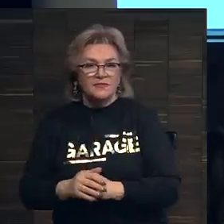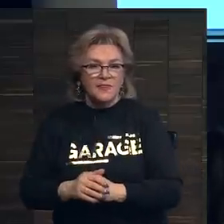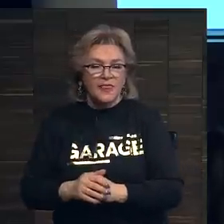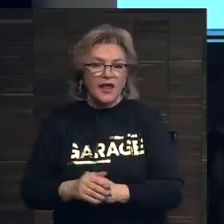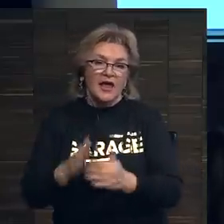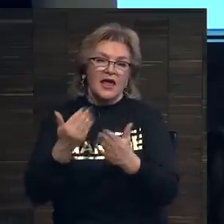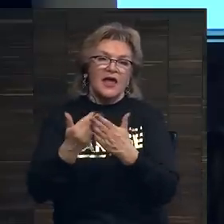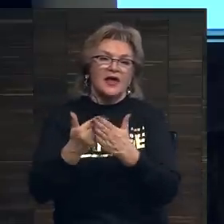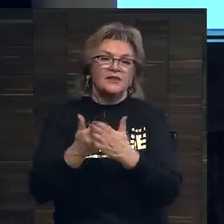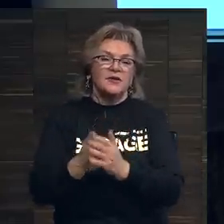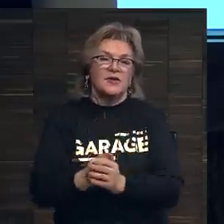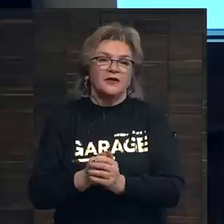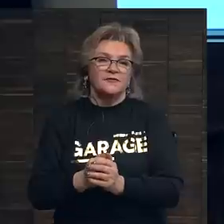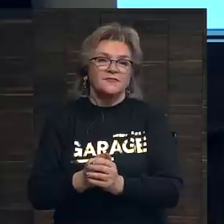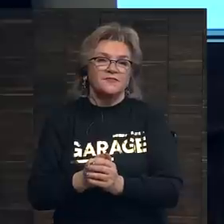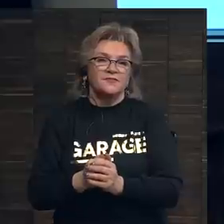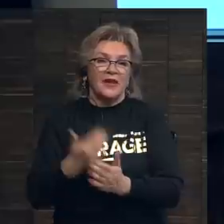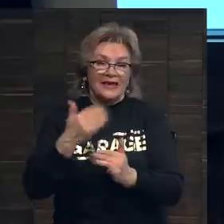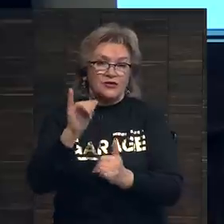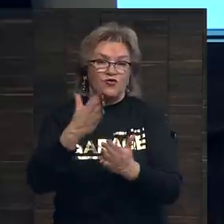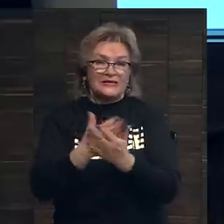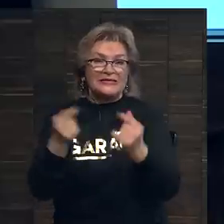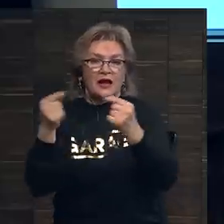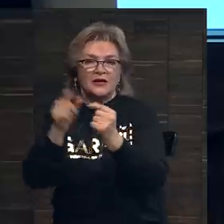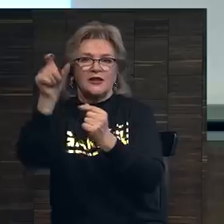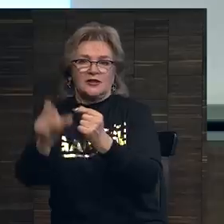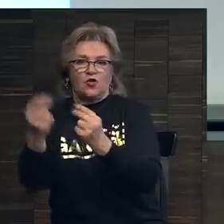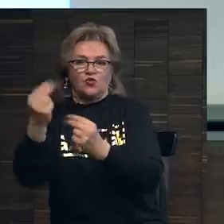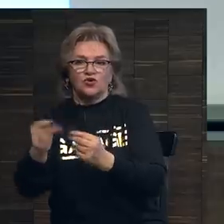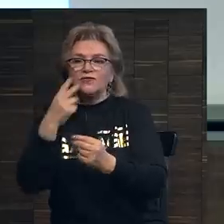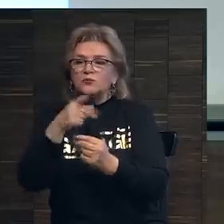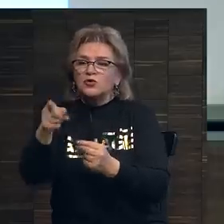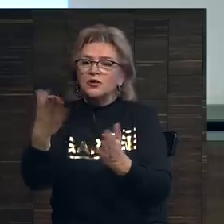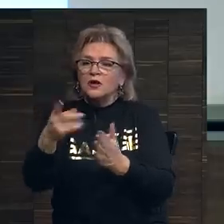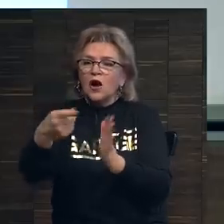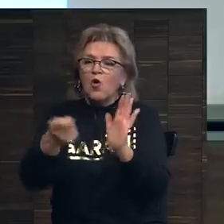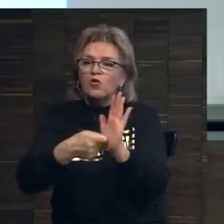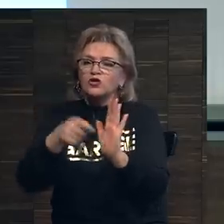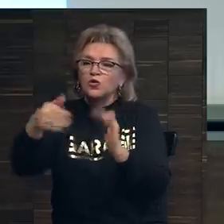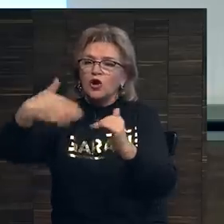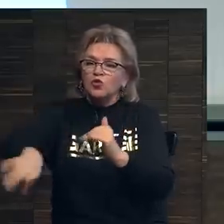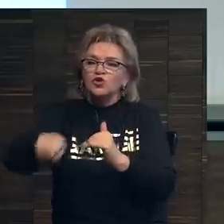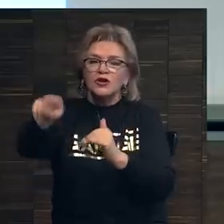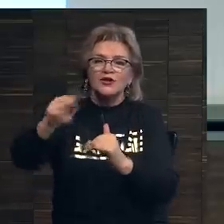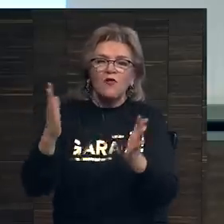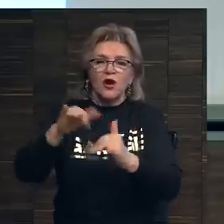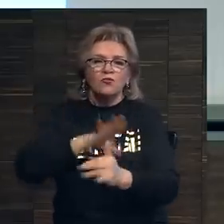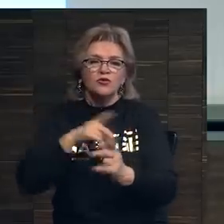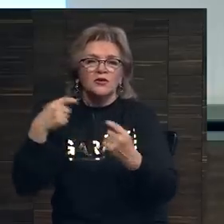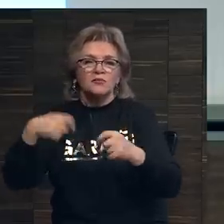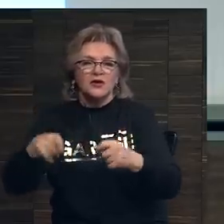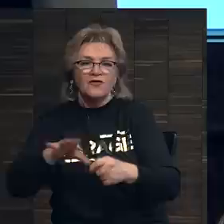Например, если у вас есть конкретный художник, вы смотрите, на каком аукционе лучше продавались его работы,